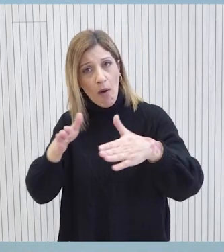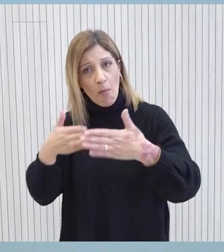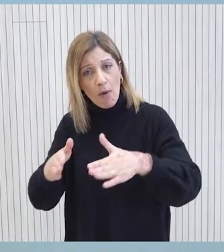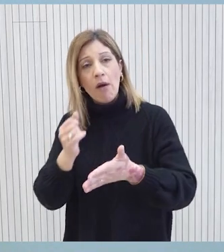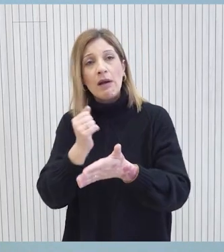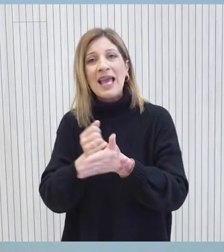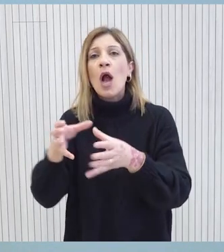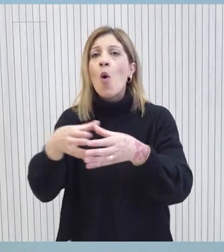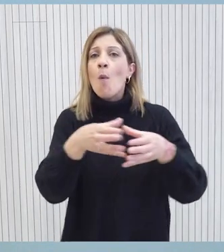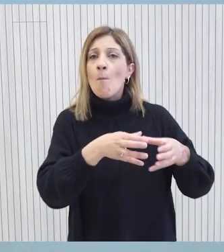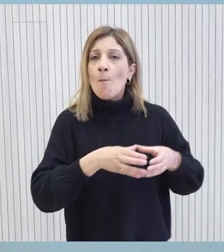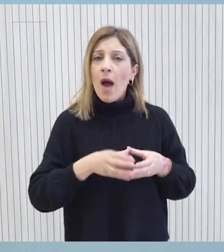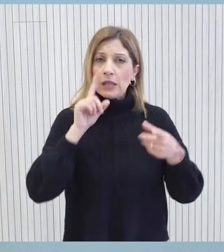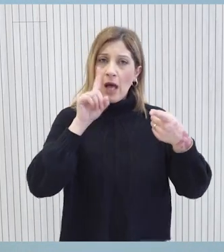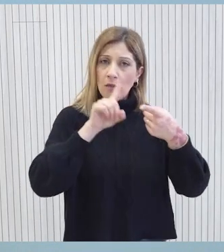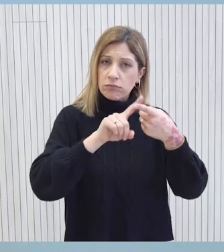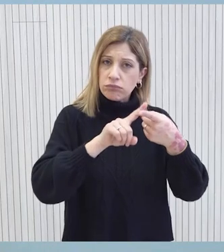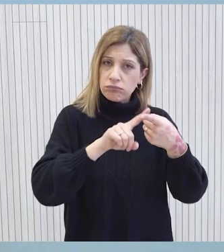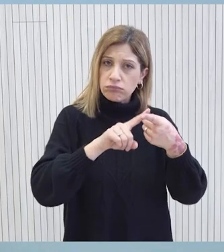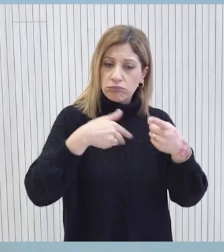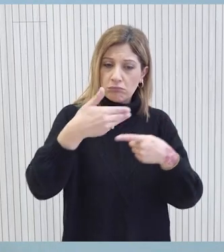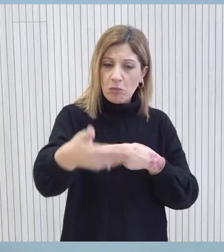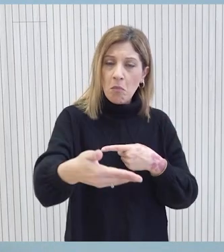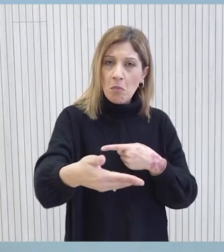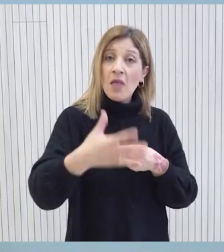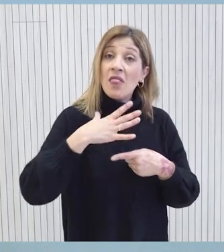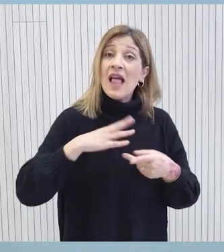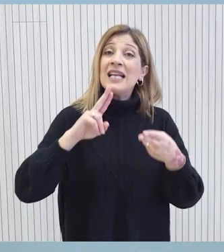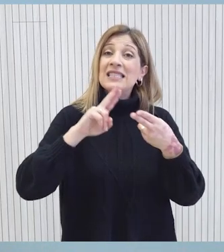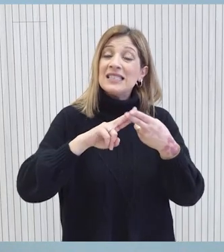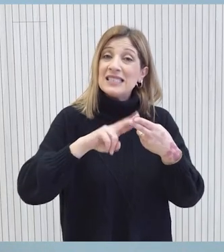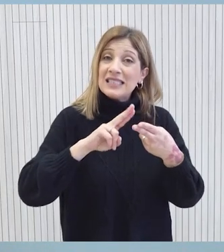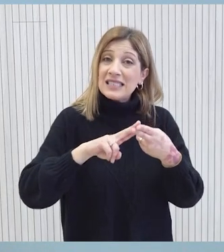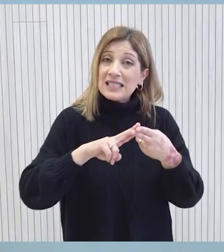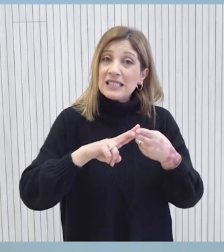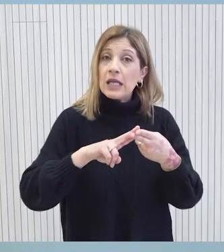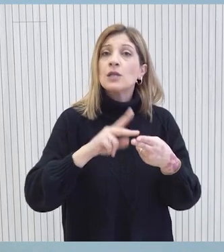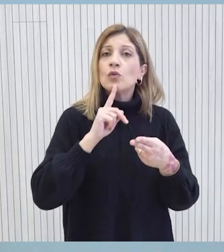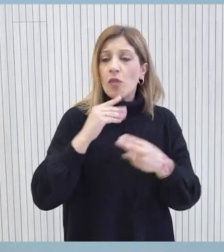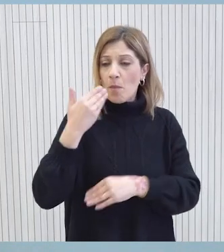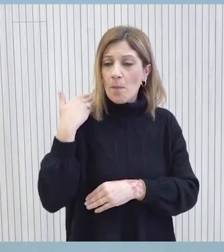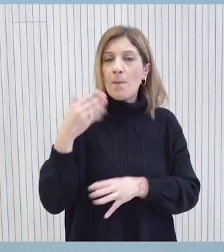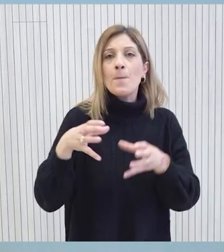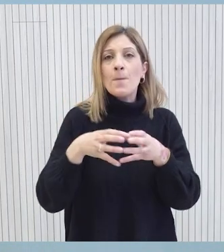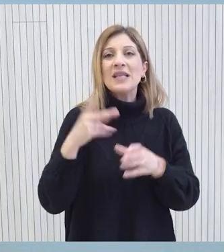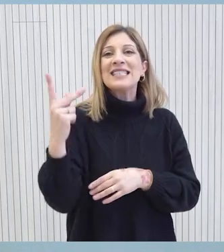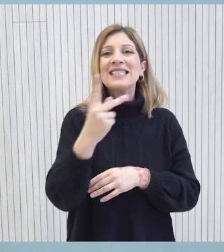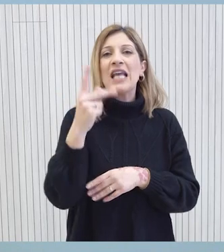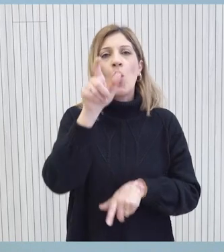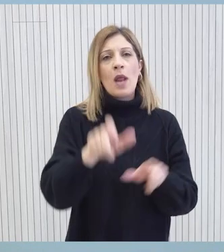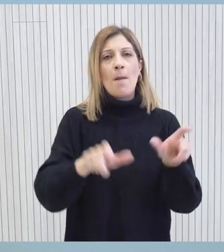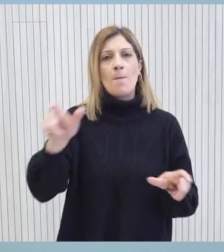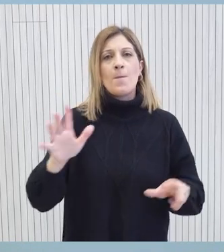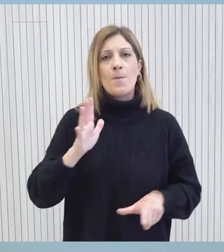και της κομματικής ηγεσίας, που ενδεχομένως να πραγματοποιήσει συναντήσεις το επόμενο διάστημα, να έχει συναντήσεις, όπως και έπραξε το προηγούμενο διάστημα, με την κοινωνία των πολιτών.